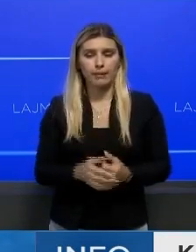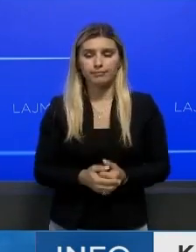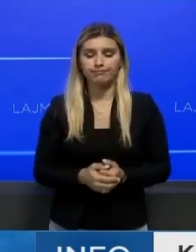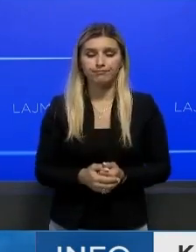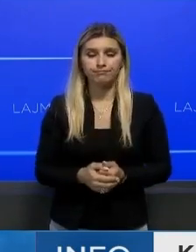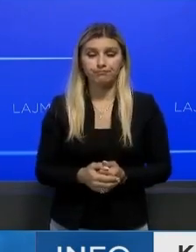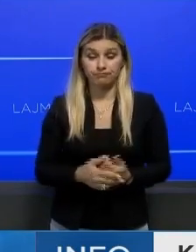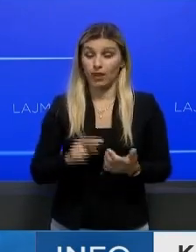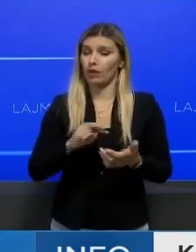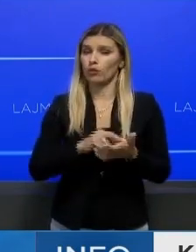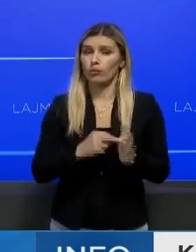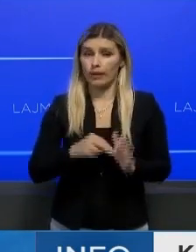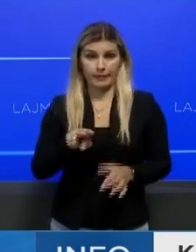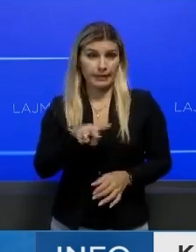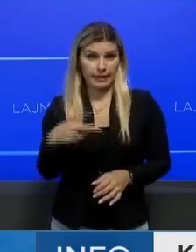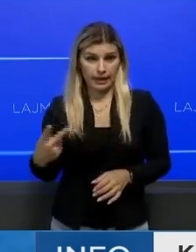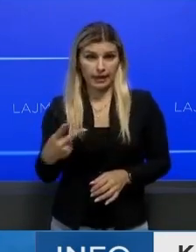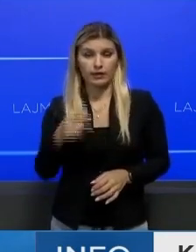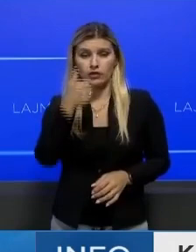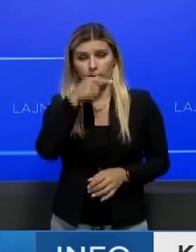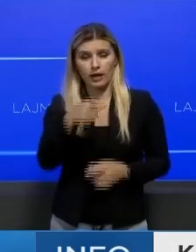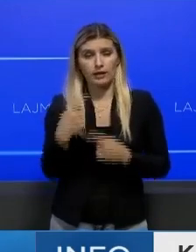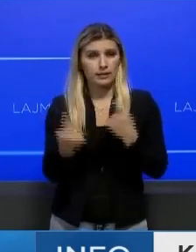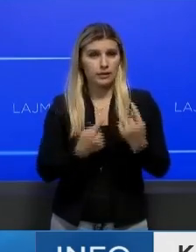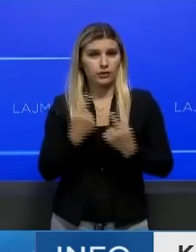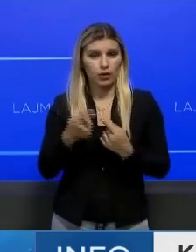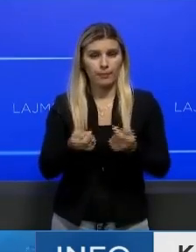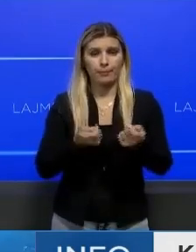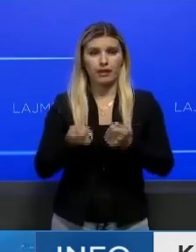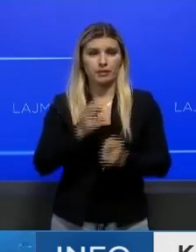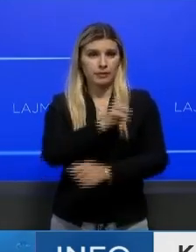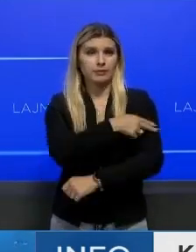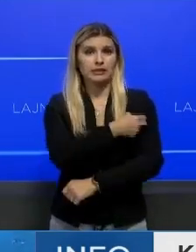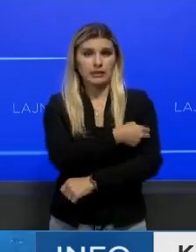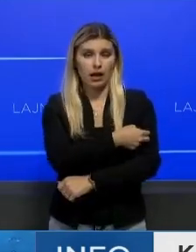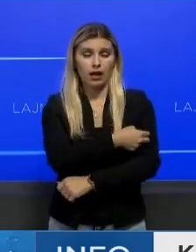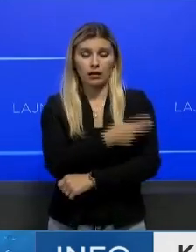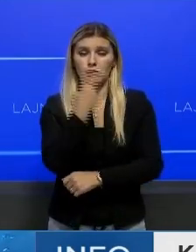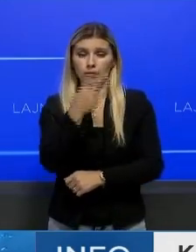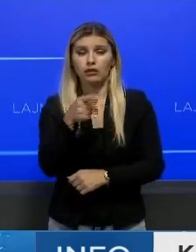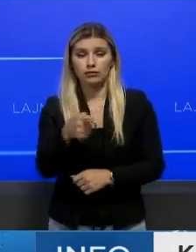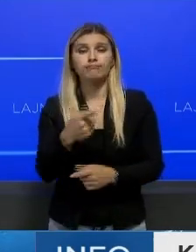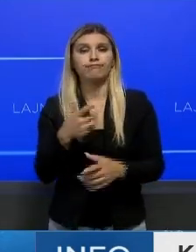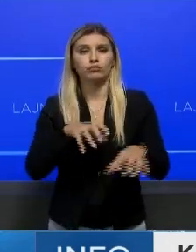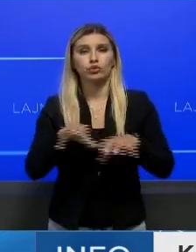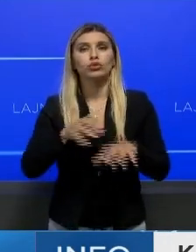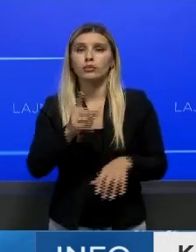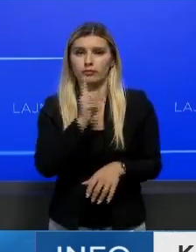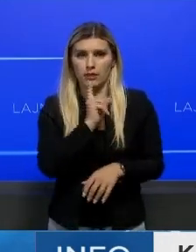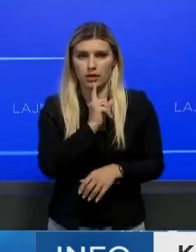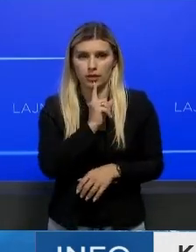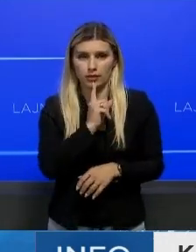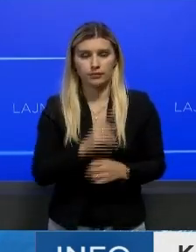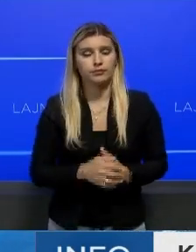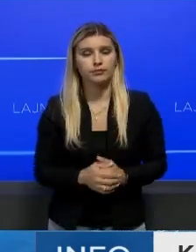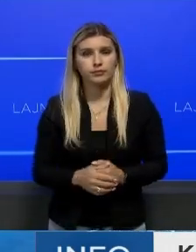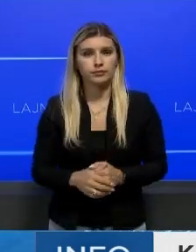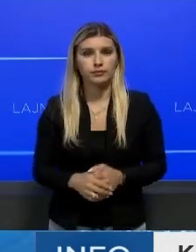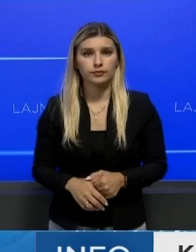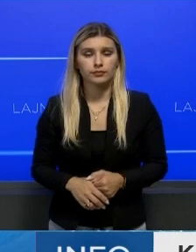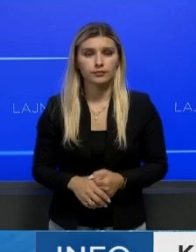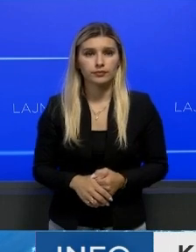gjithatë të një problematike cilja po e për cilë shëndetsin dhe menajimin e situatave si kjo, është mungesa e mjekve dhe infermjereve.